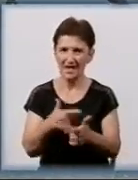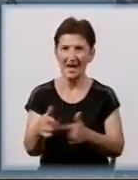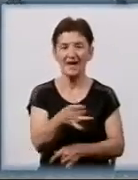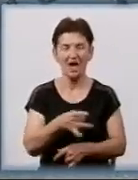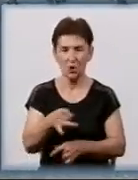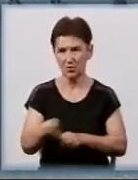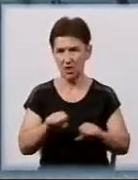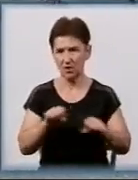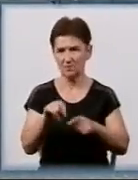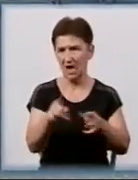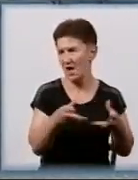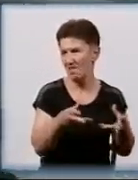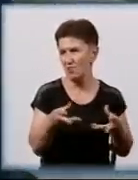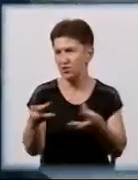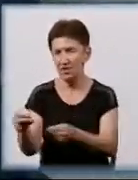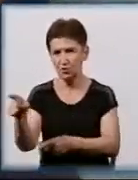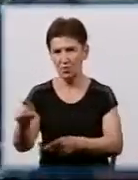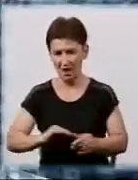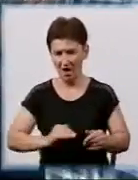вплинуло на місцевого фермера.